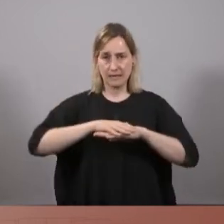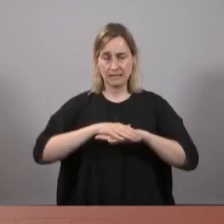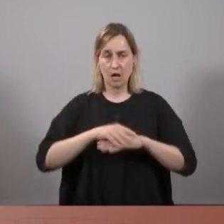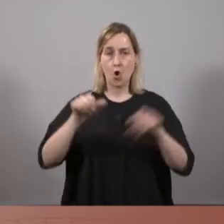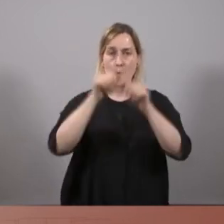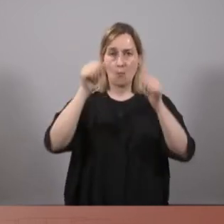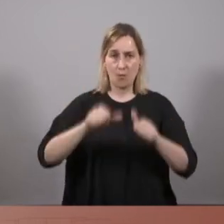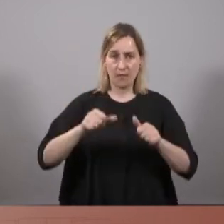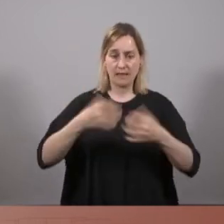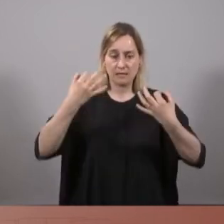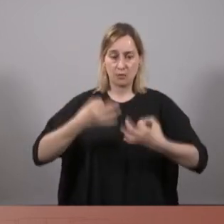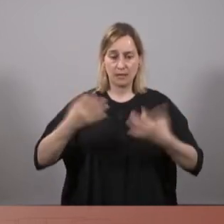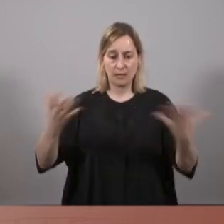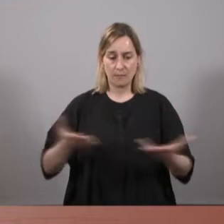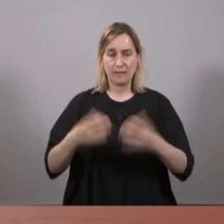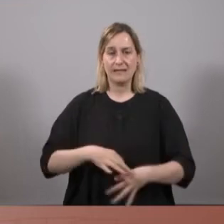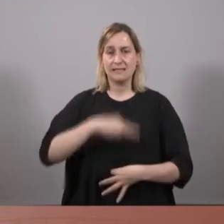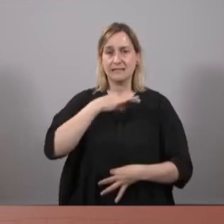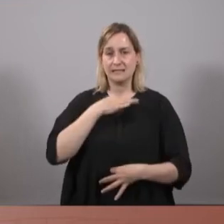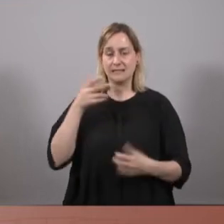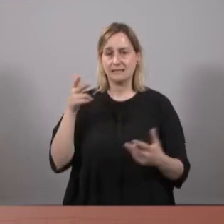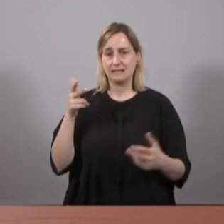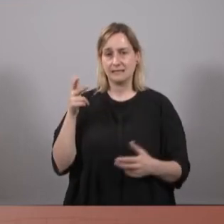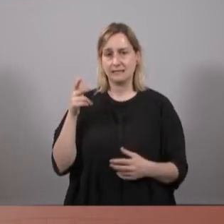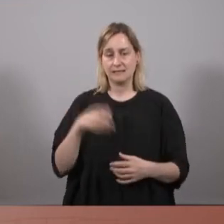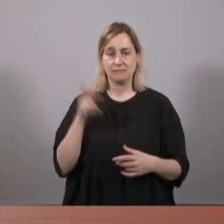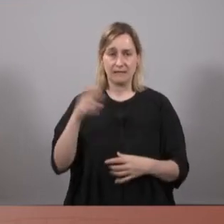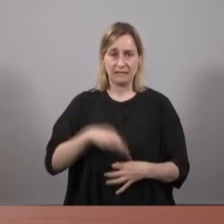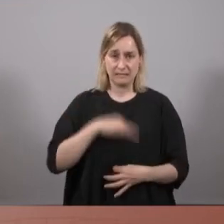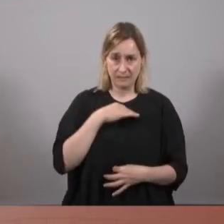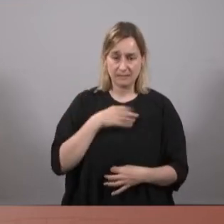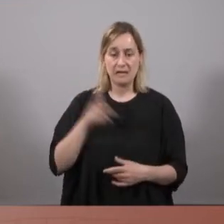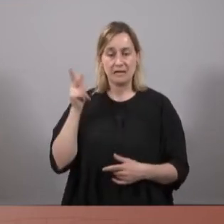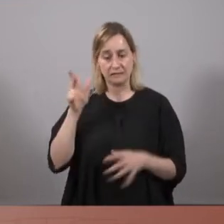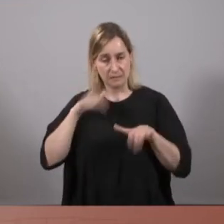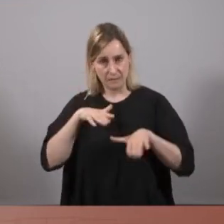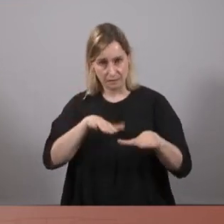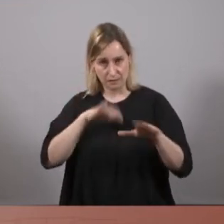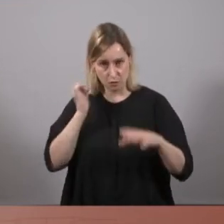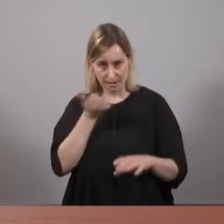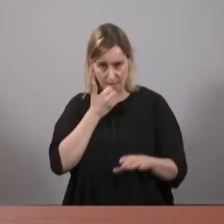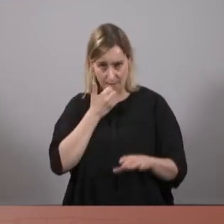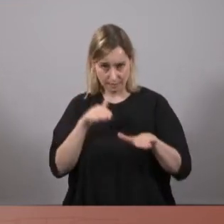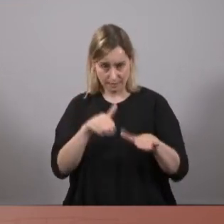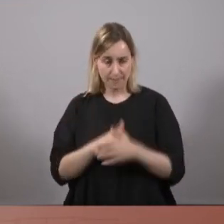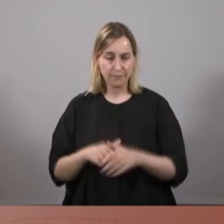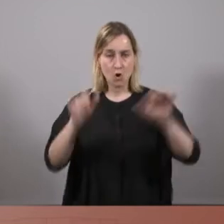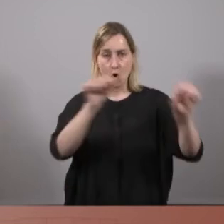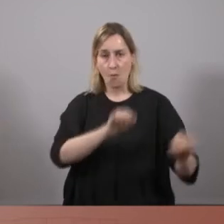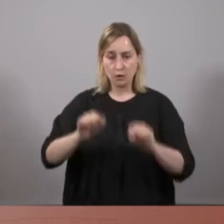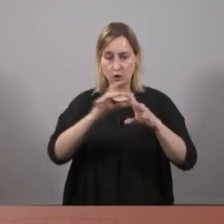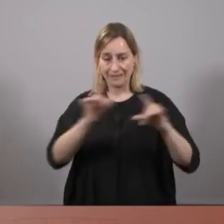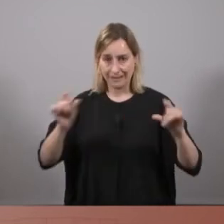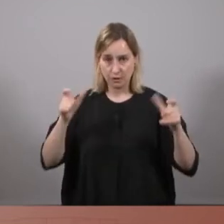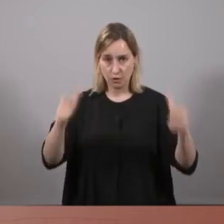públic que respecti i fomenti els drets civils i polítics i els drets a la manifestació i a la protesta, protecció del territori davant